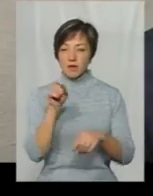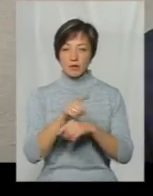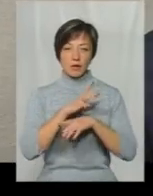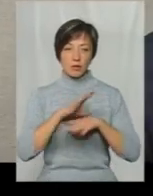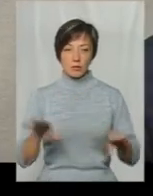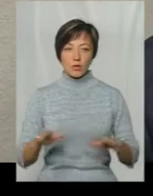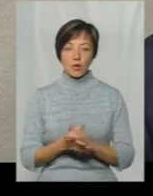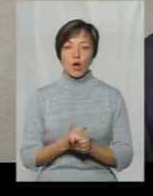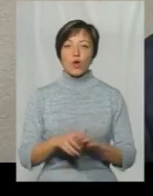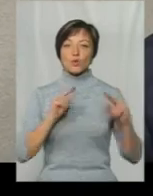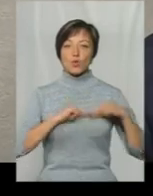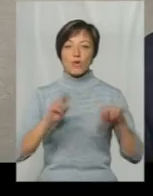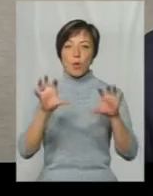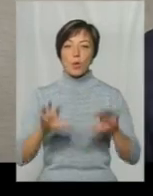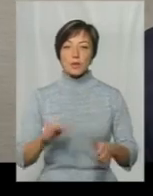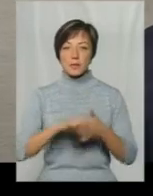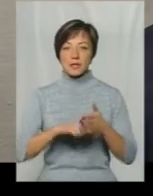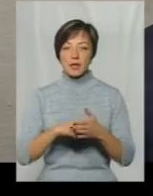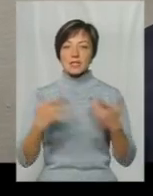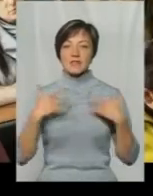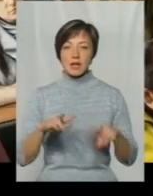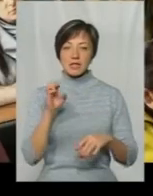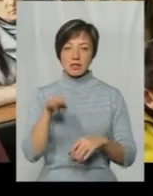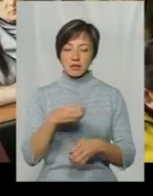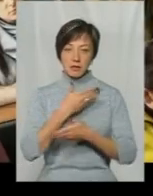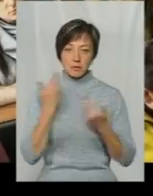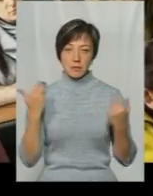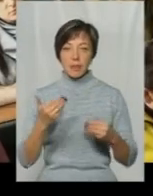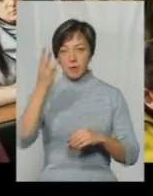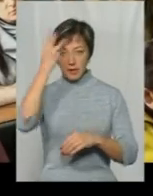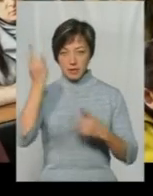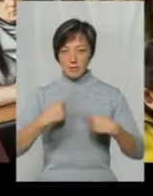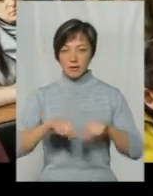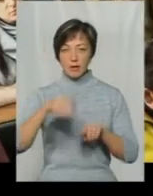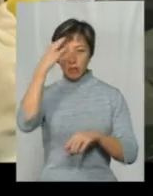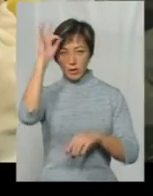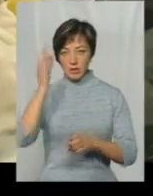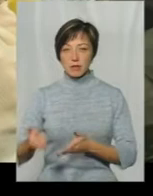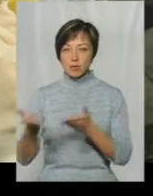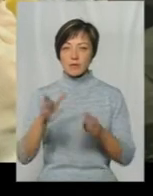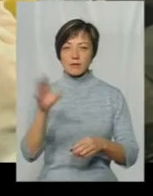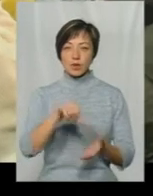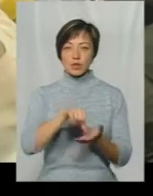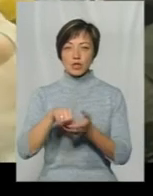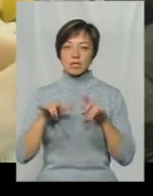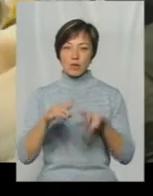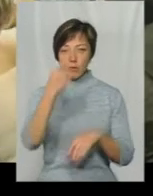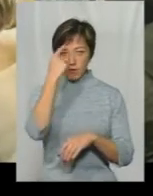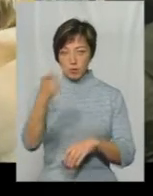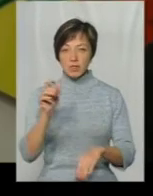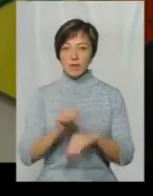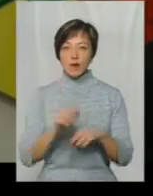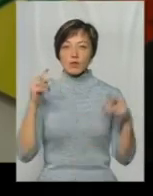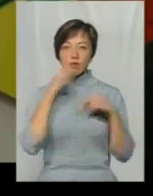Хмельницькому відділі поліції, куди запросили усіх учасників акції повідомили, за